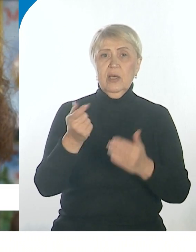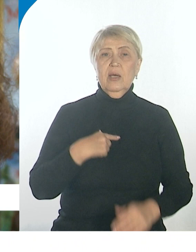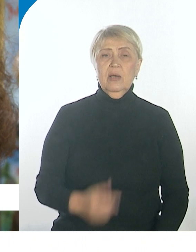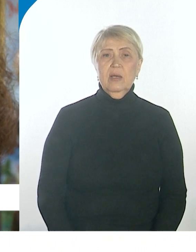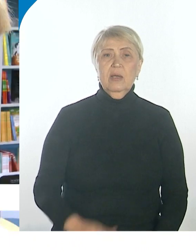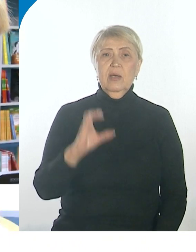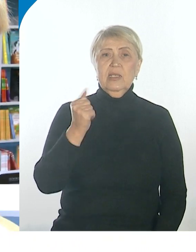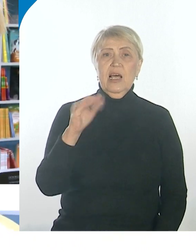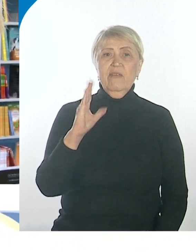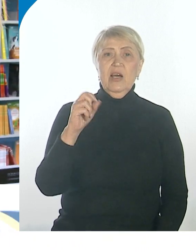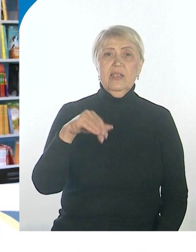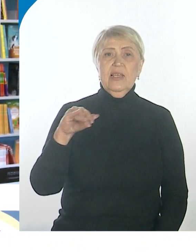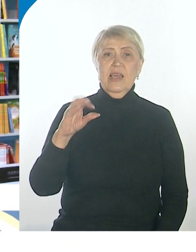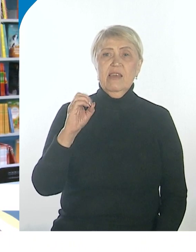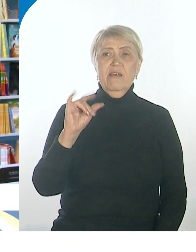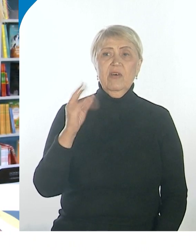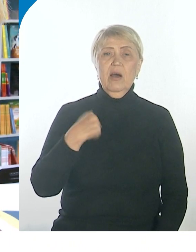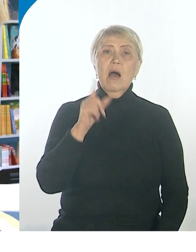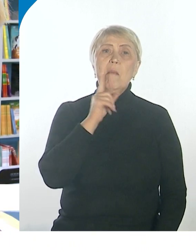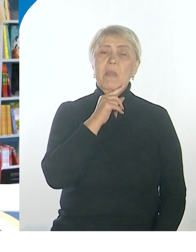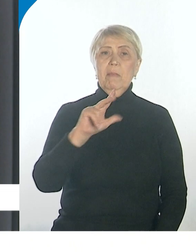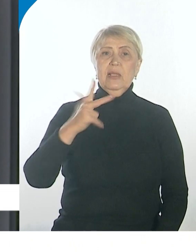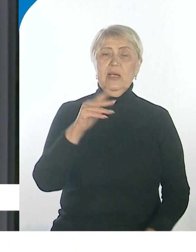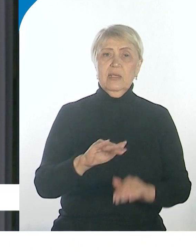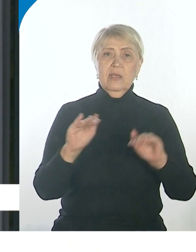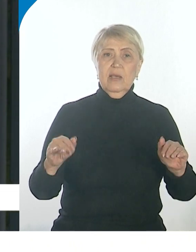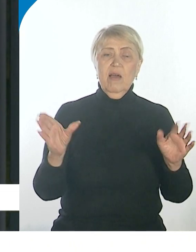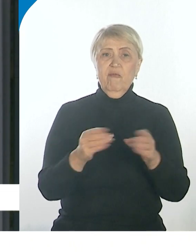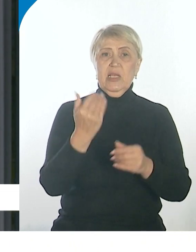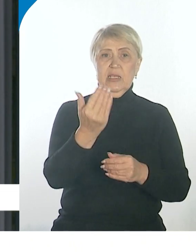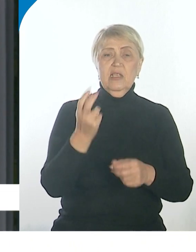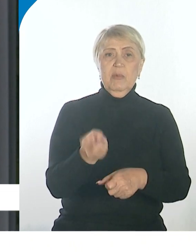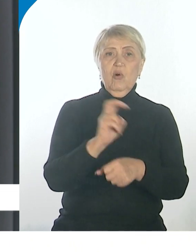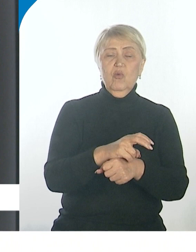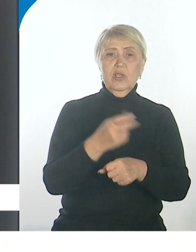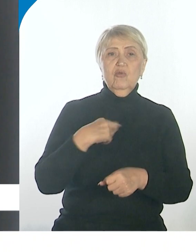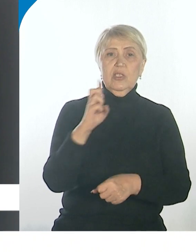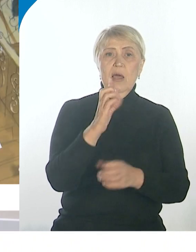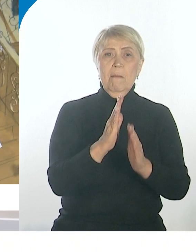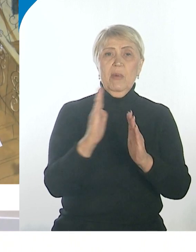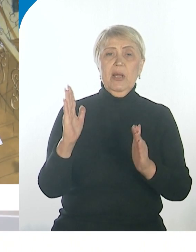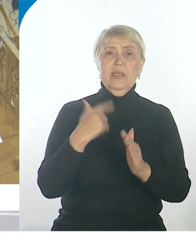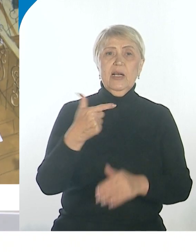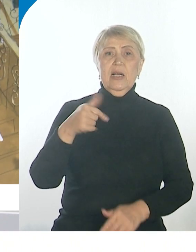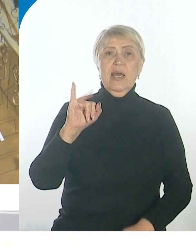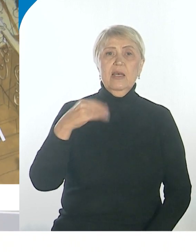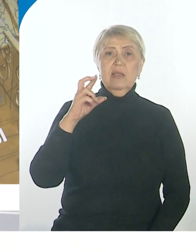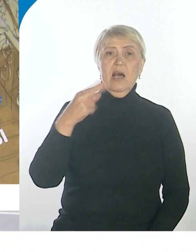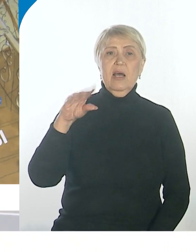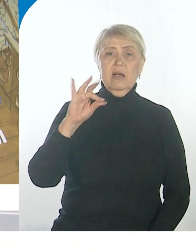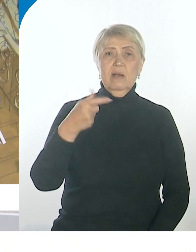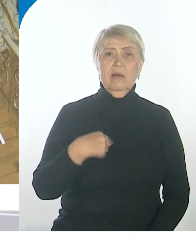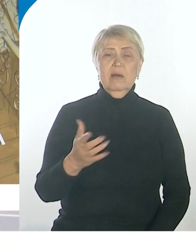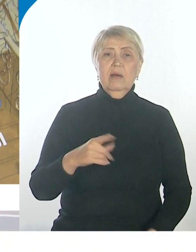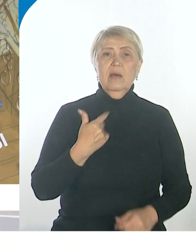Татьяна Саватеева – мама троих детей. Вместе с ними ходят в библиотеку имени Гайдара. Переменам рада, но главное, подчеркивает читательница,